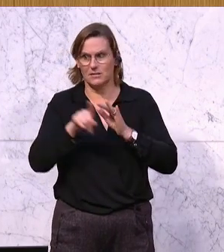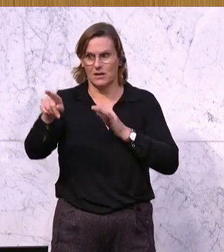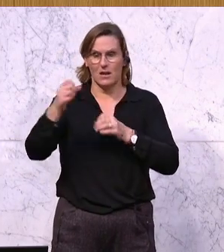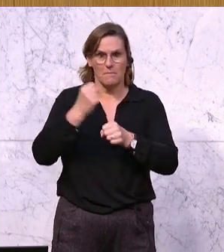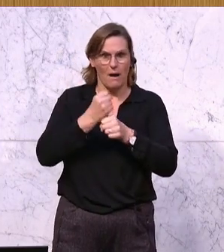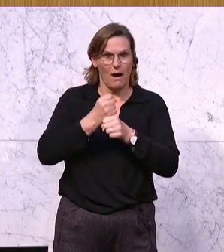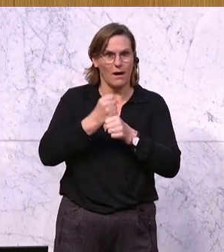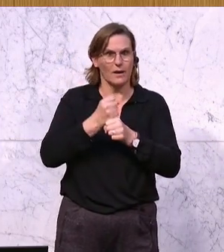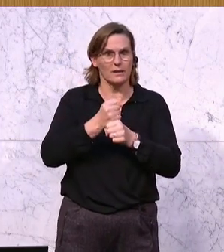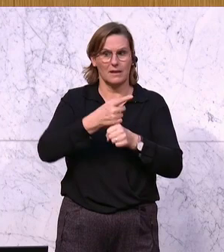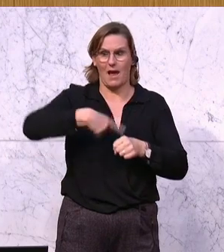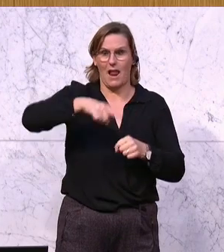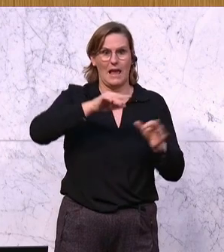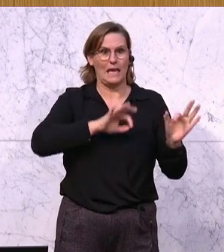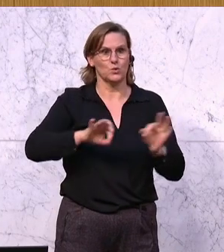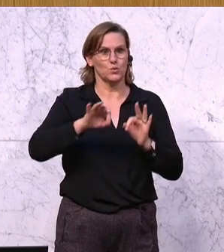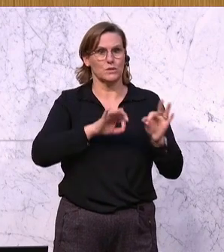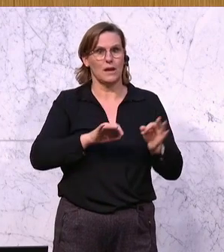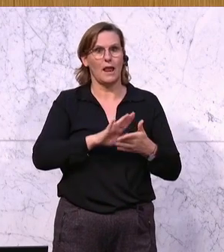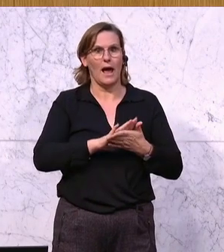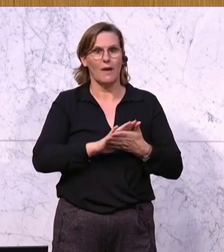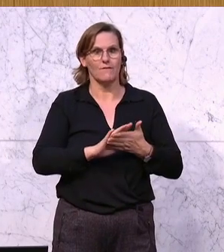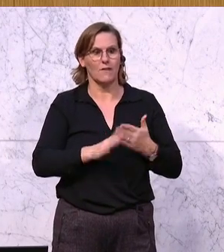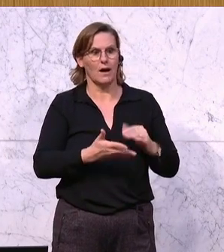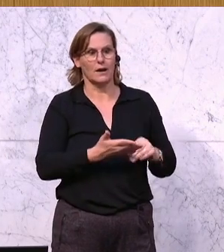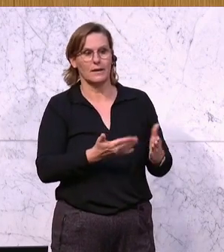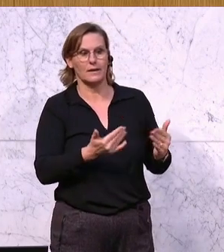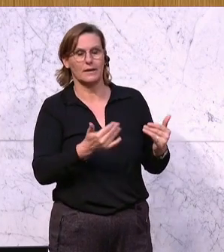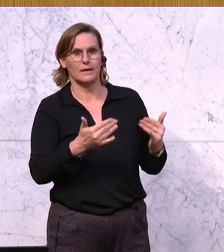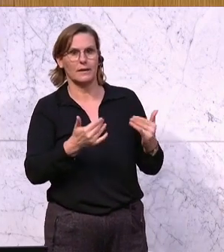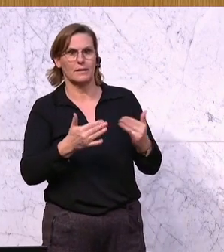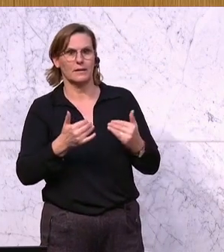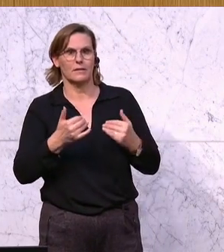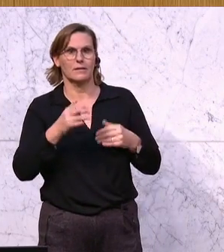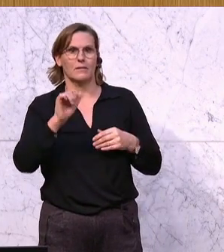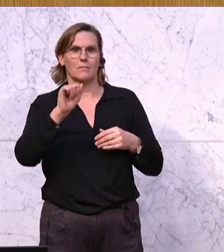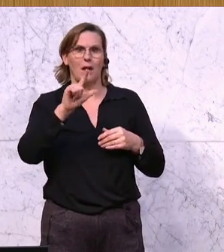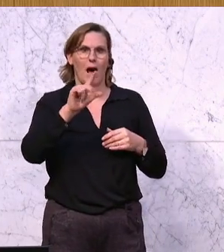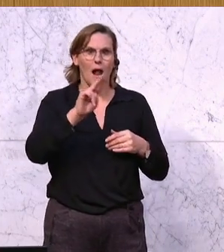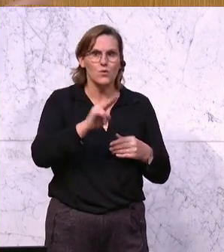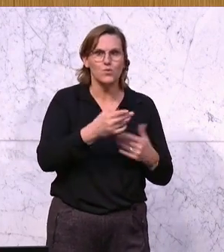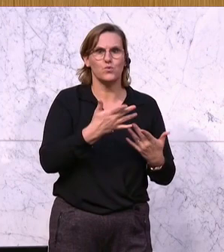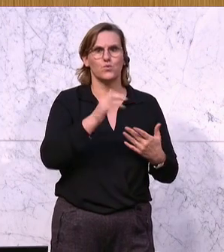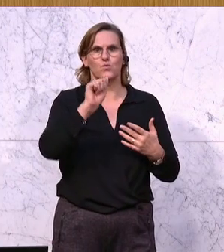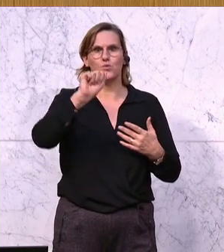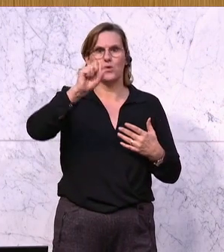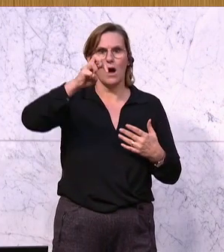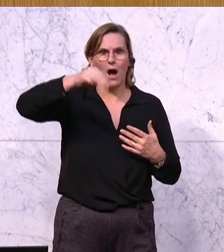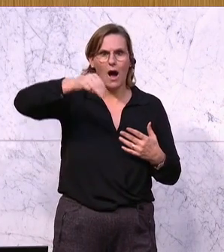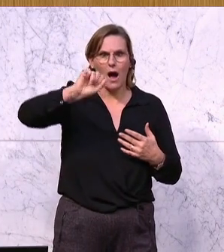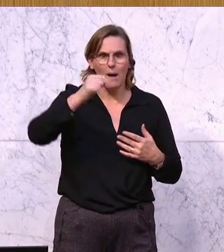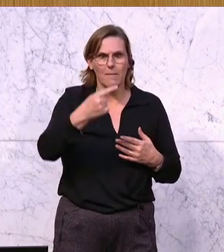Sie haben allen unseren Industriellen die Füße weggezogen. Ob das die Alu-Amag ist oder das die einzelnen